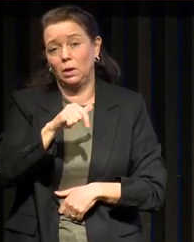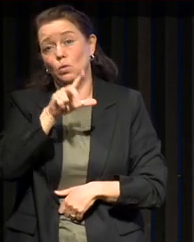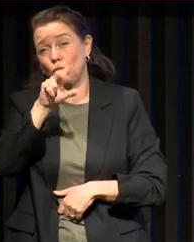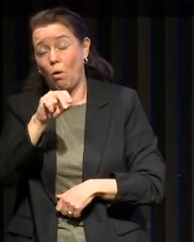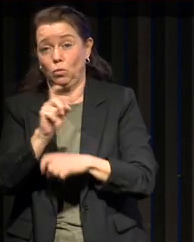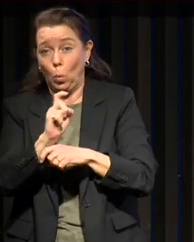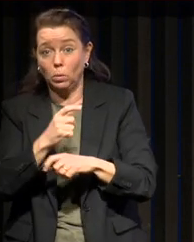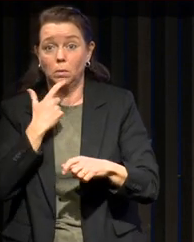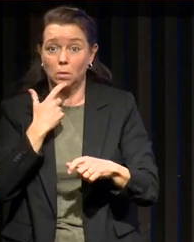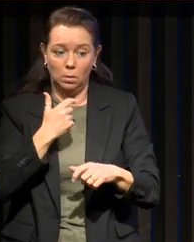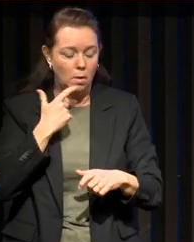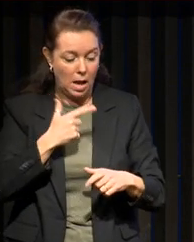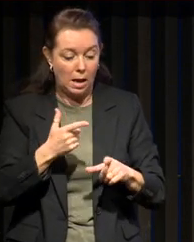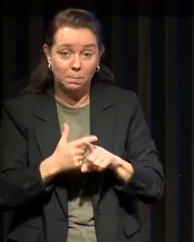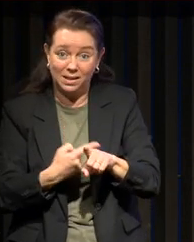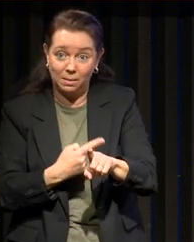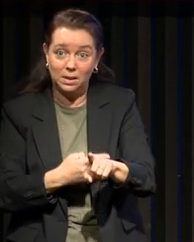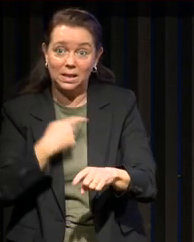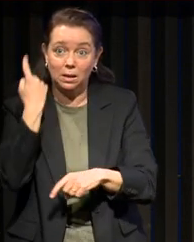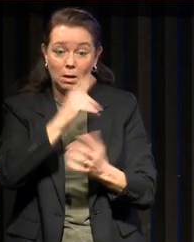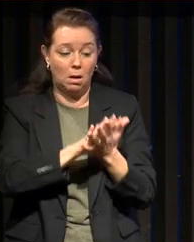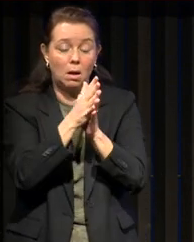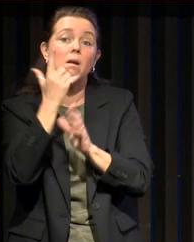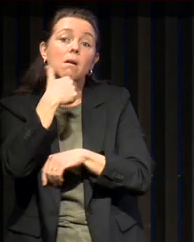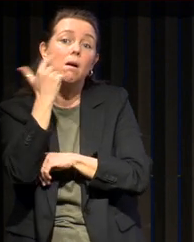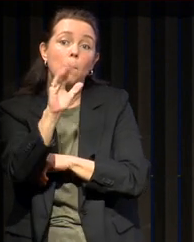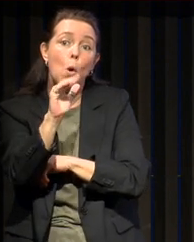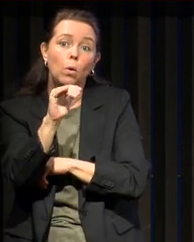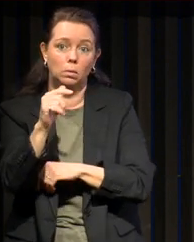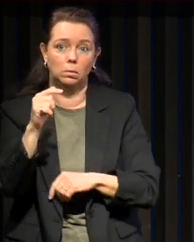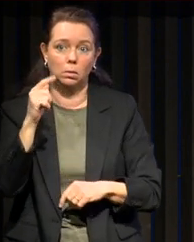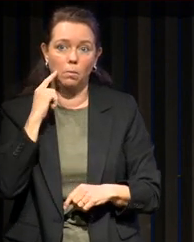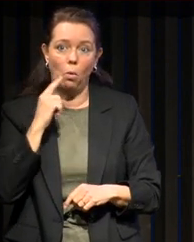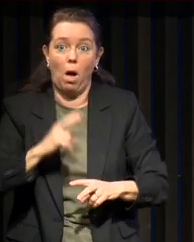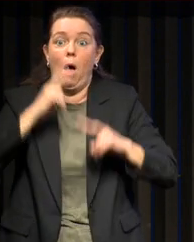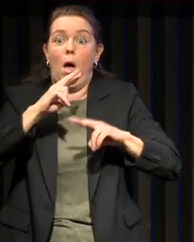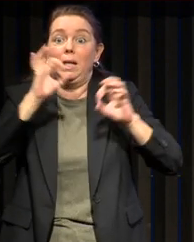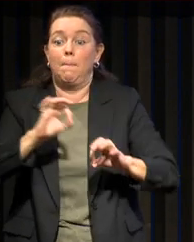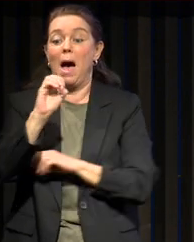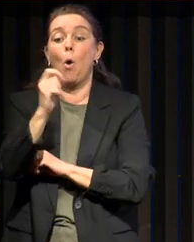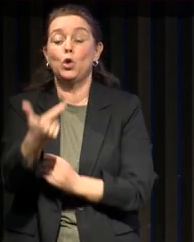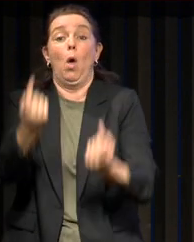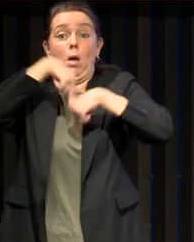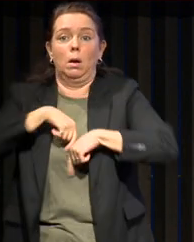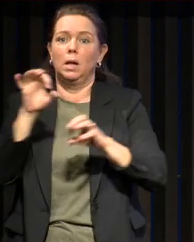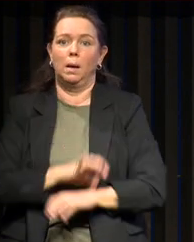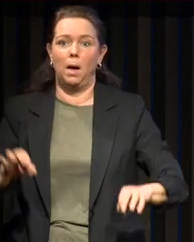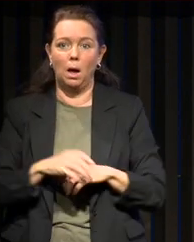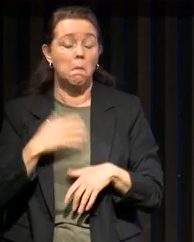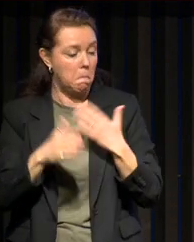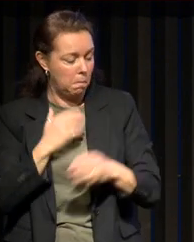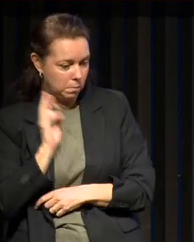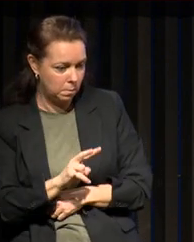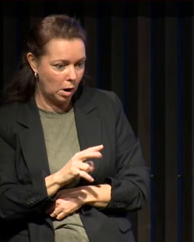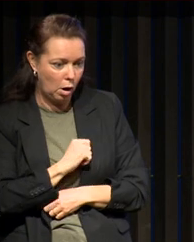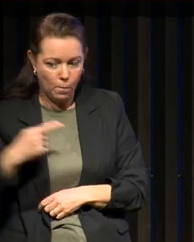peau devient de plus en plus cyanosée. Il n plus d'oxygène parce qu'on lutte contre l'obstacle de la glotte. Jusqu'à ce que, enfin, lorsque l'état du spectateur était